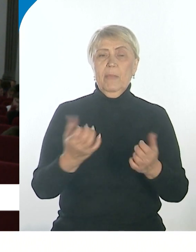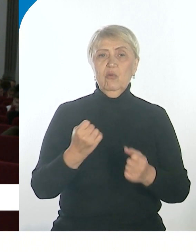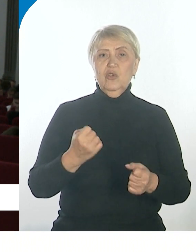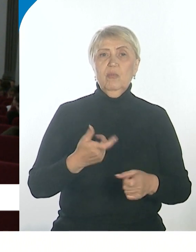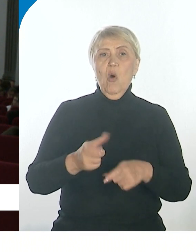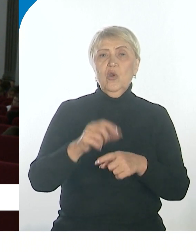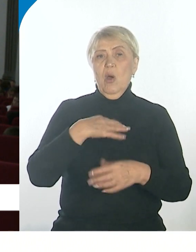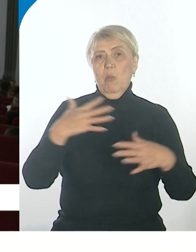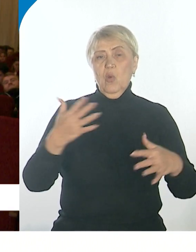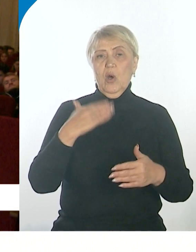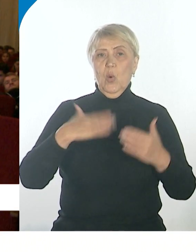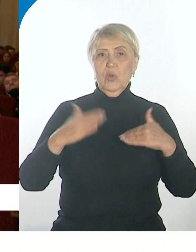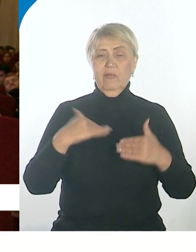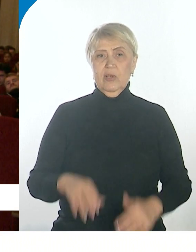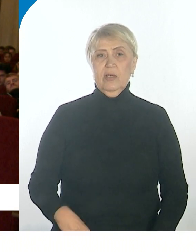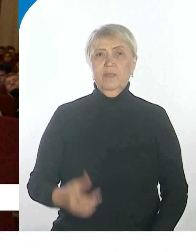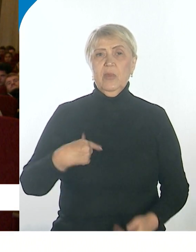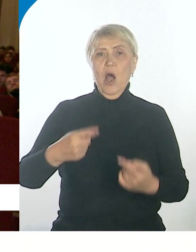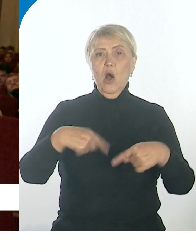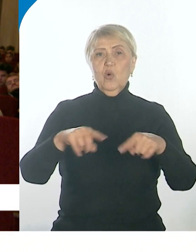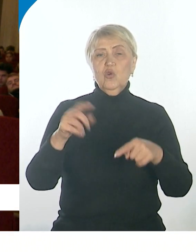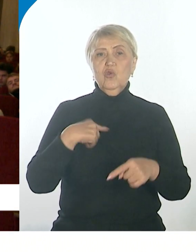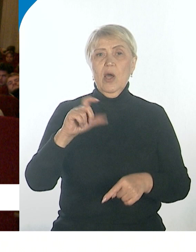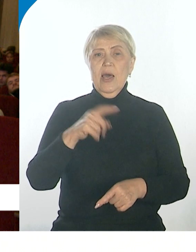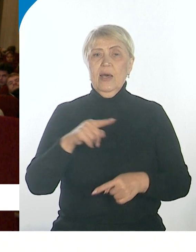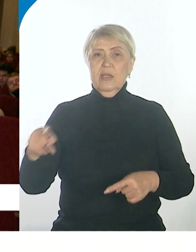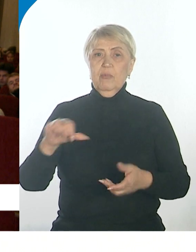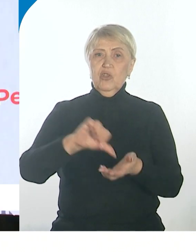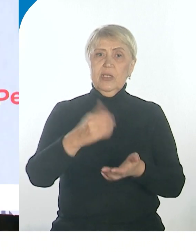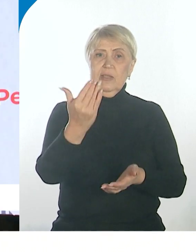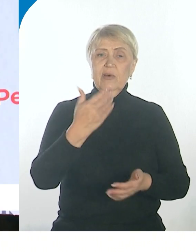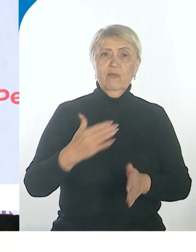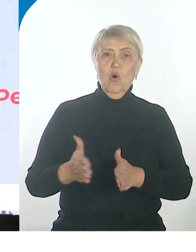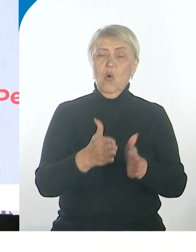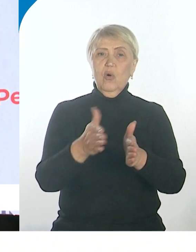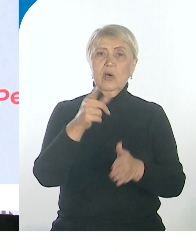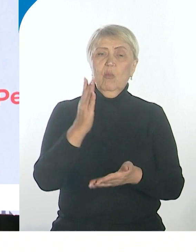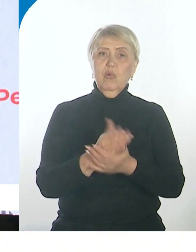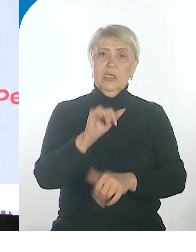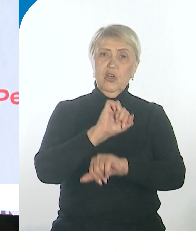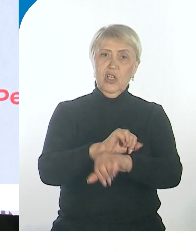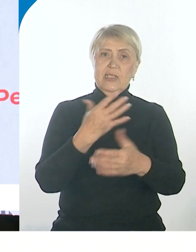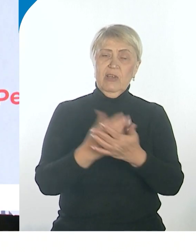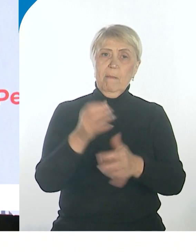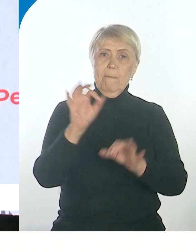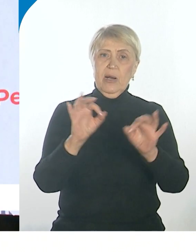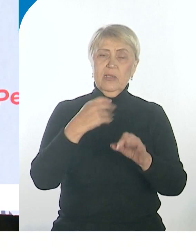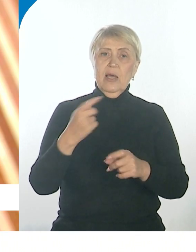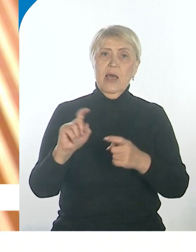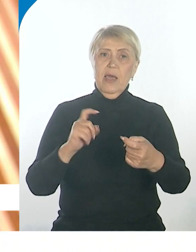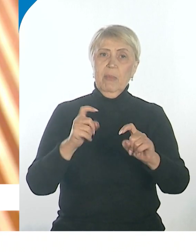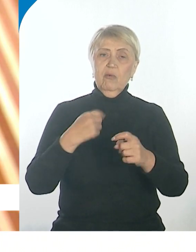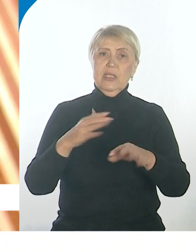попробуем реализовать свои мечты. На окружном этапе участники «Твоего хода» будут защищать свои проекты и бороться за место в финале,